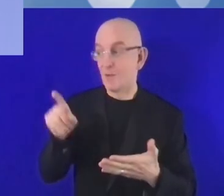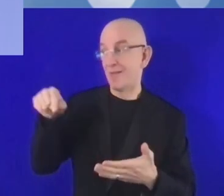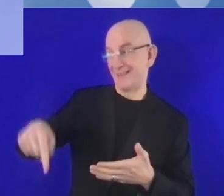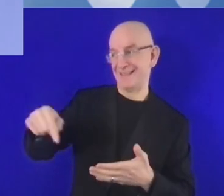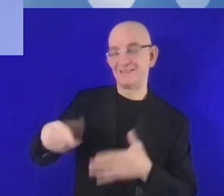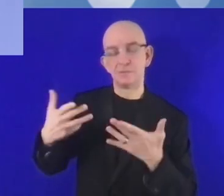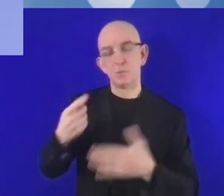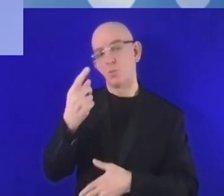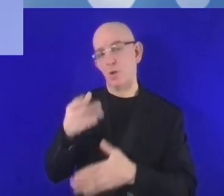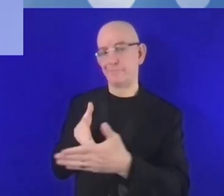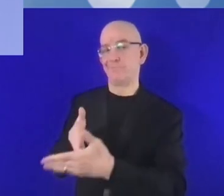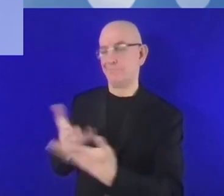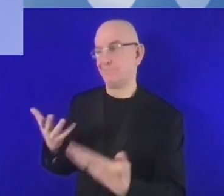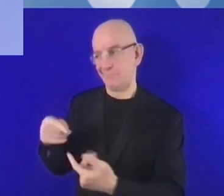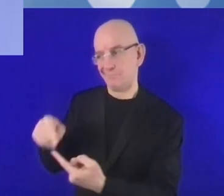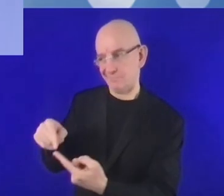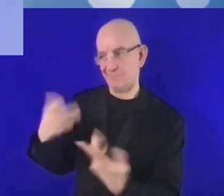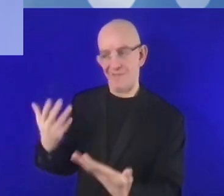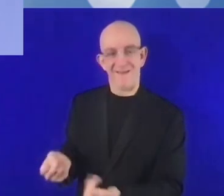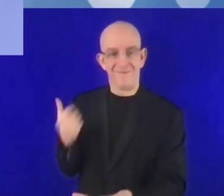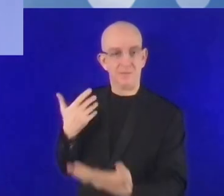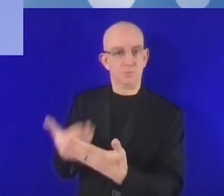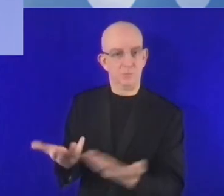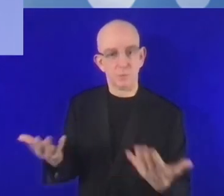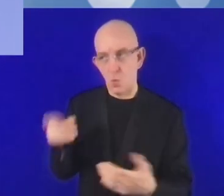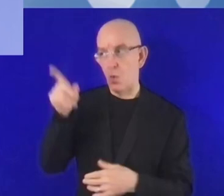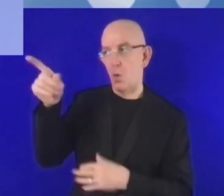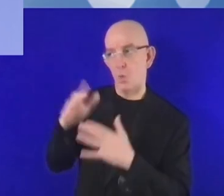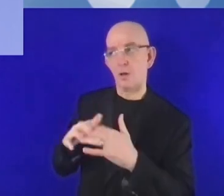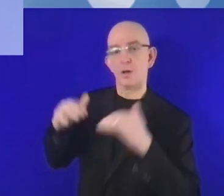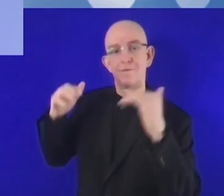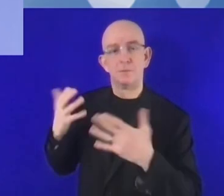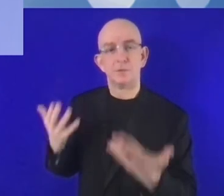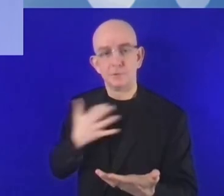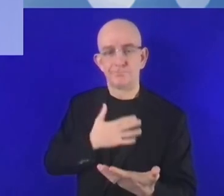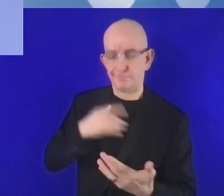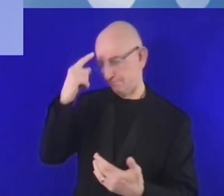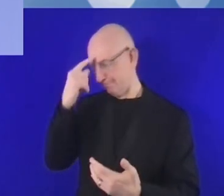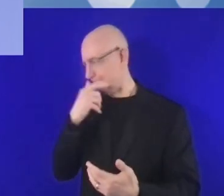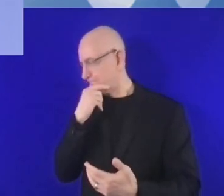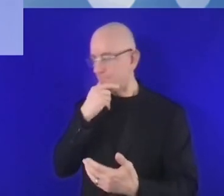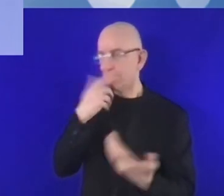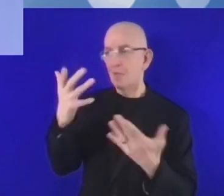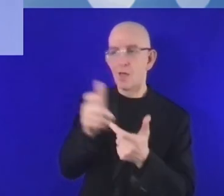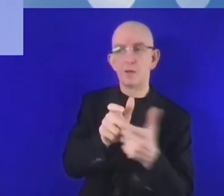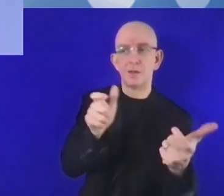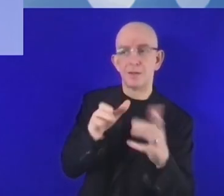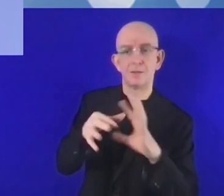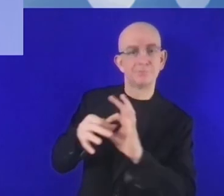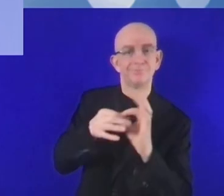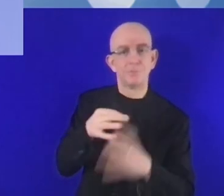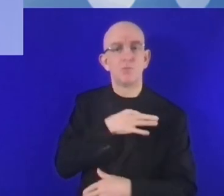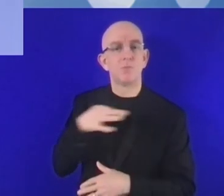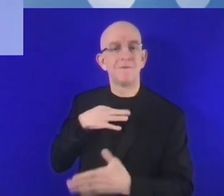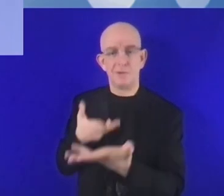كما أن القطاع الخاص والقطاع العام والسلطات المحلية عليها